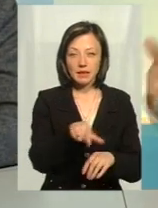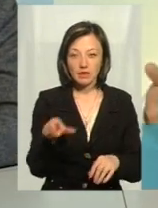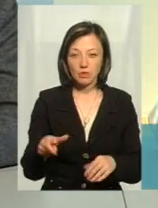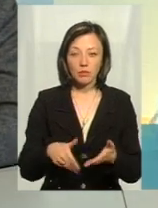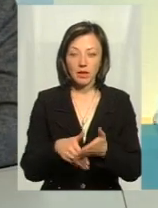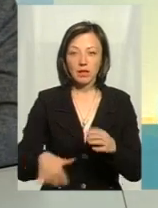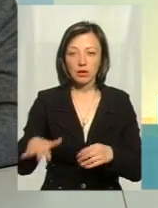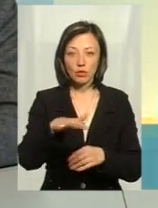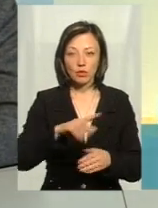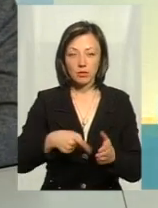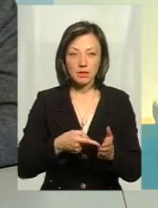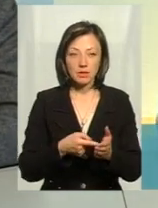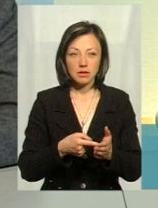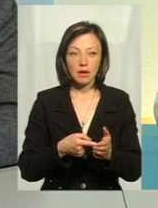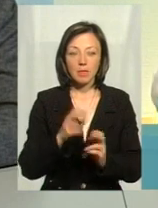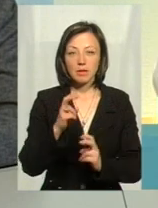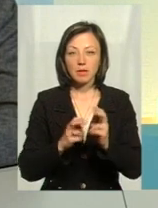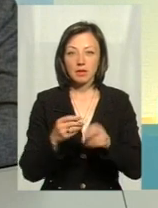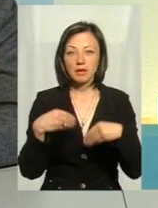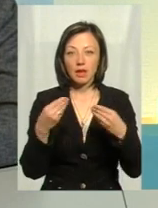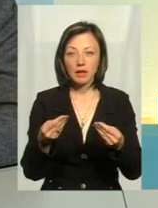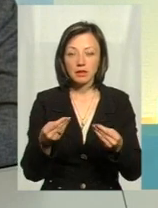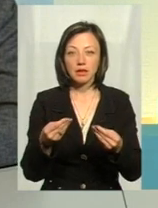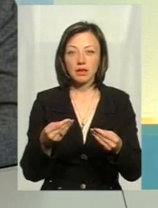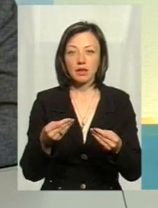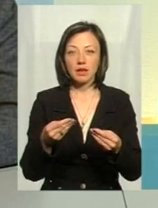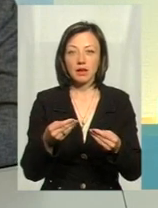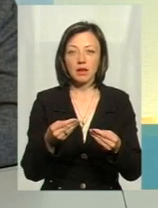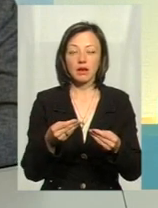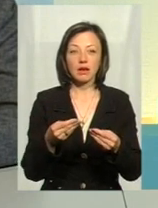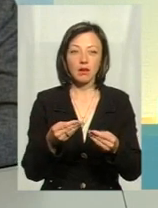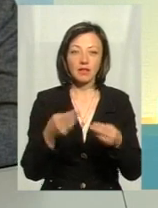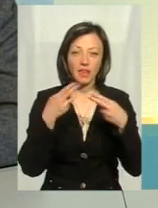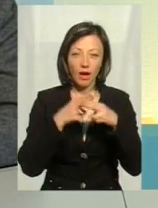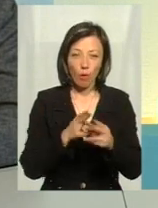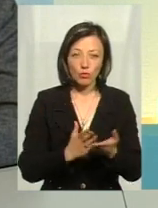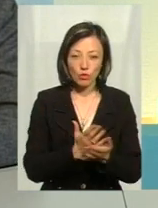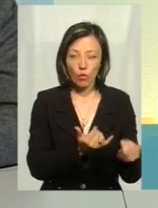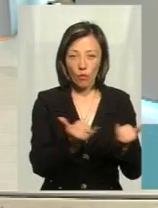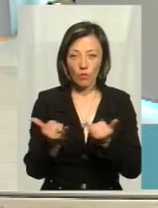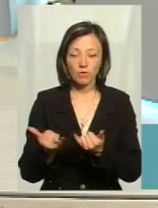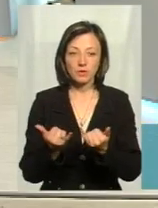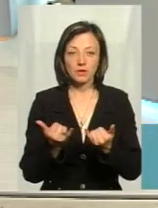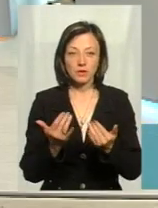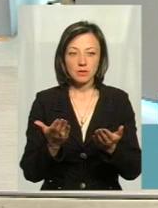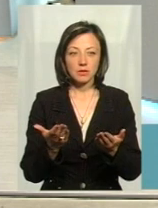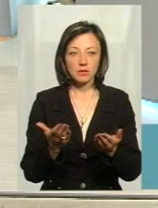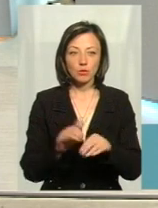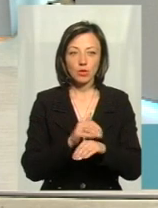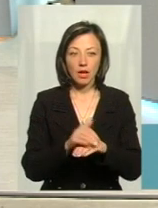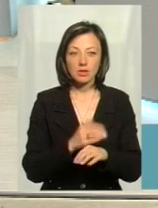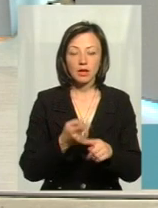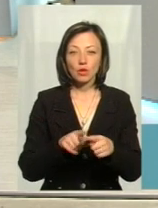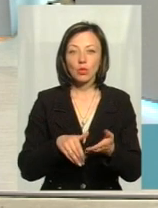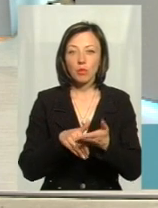території в місті, комунальне підприємство, дати їм ями, дати їм подйомники. Приїжджайте, обслуговуйтесь, будь ласка.